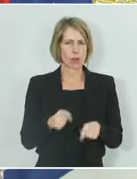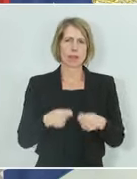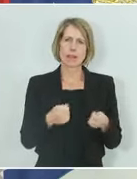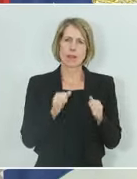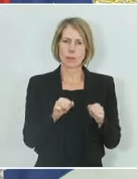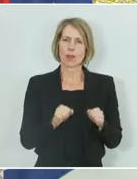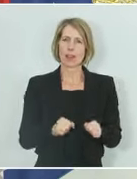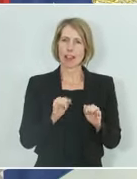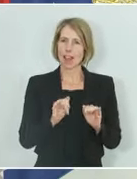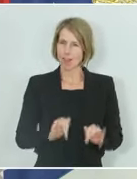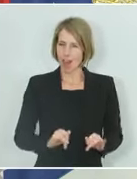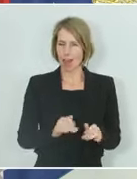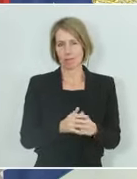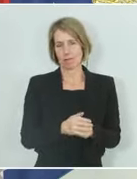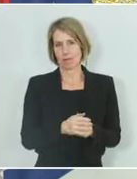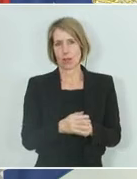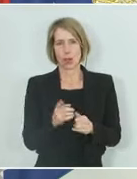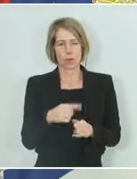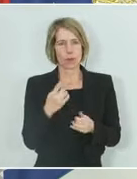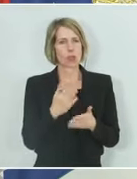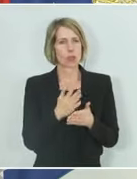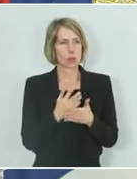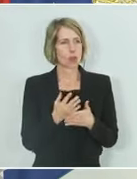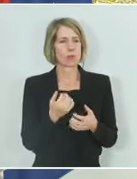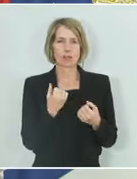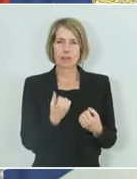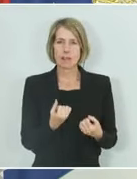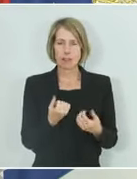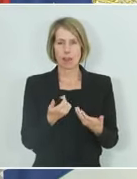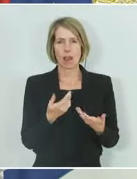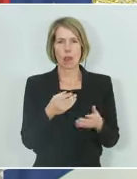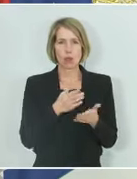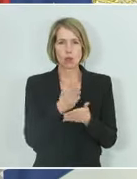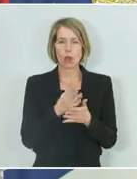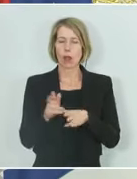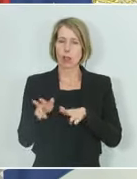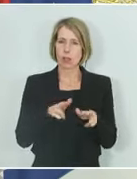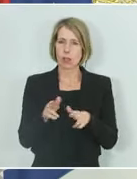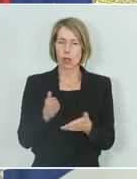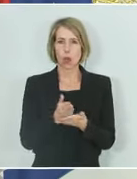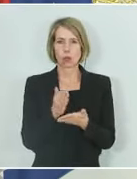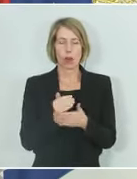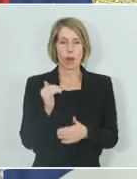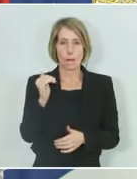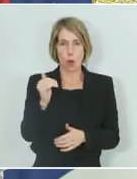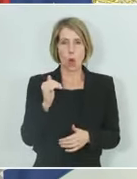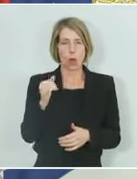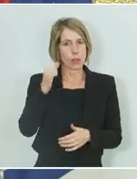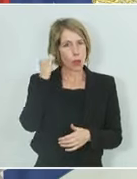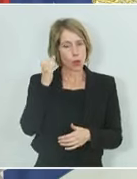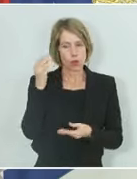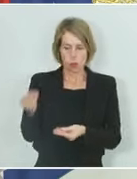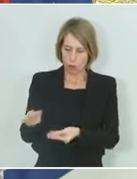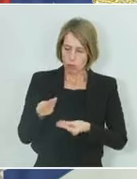die sind eben glaubhaft und überzeugend durch die Regierung, durch die Behörden im Kosovo dargebracht